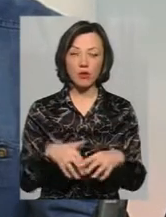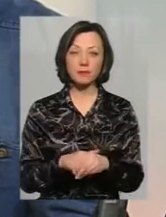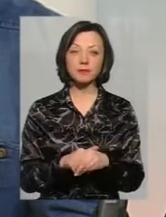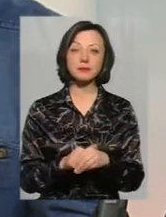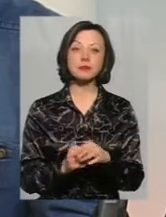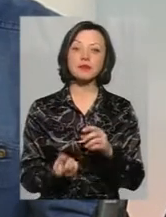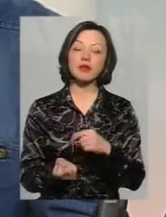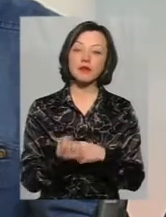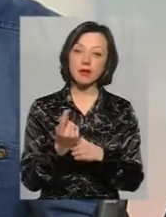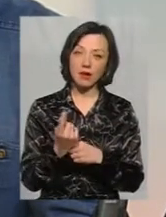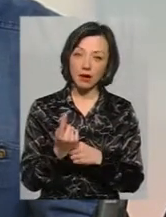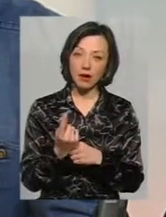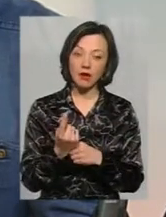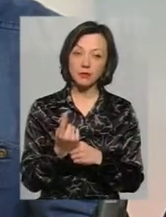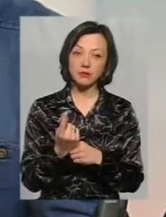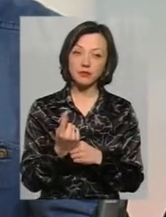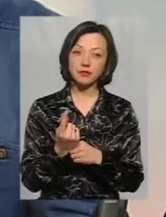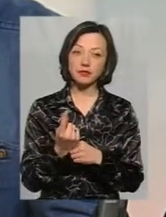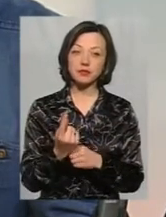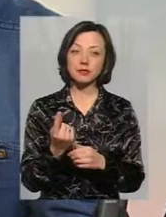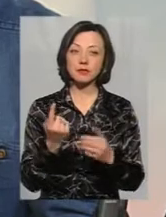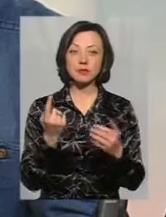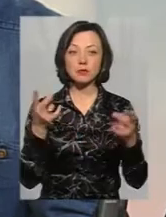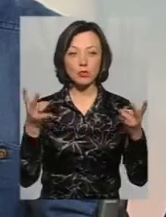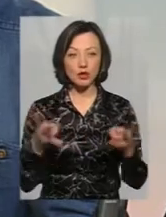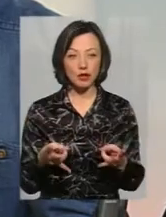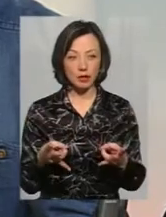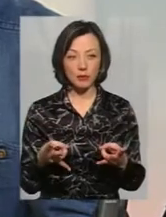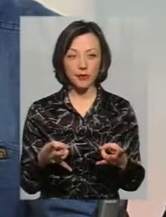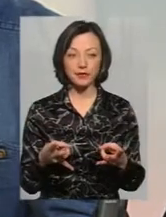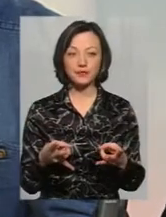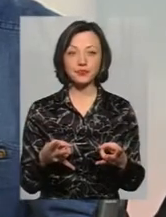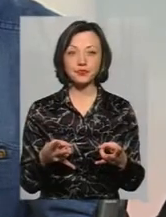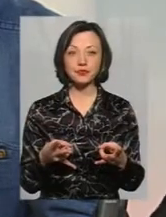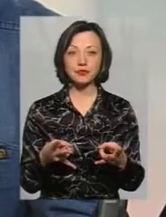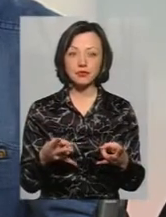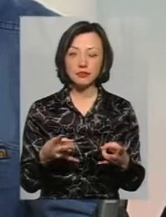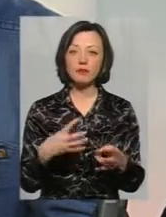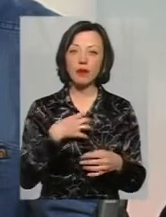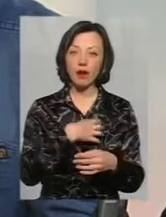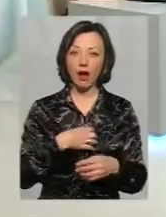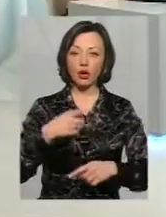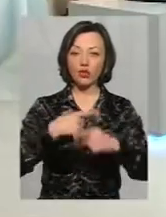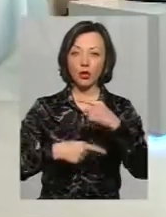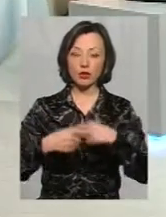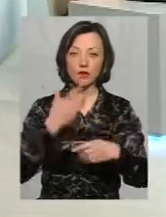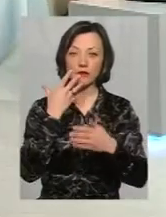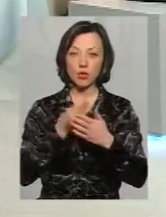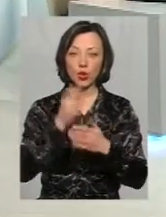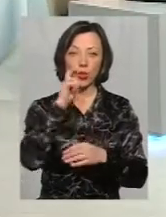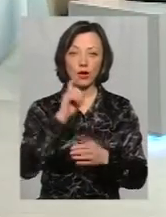Виникає тоді потреба актуалізувати саме свою українську позицію,